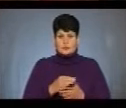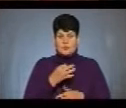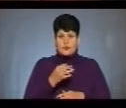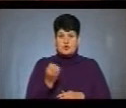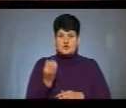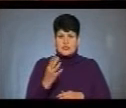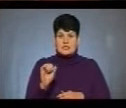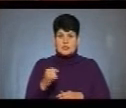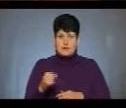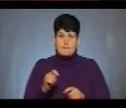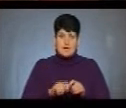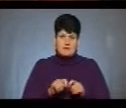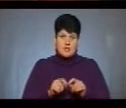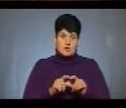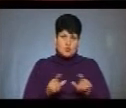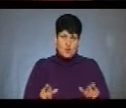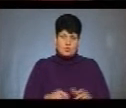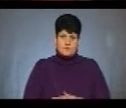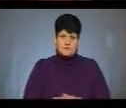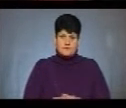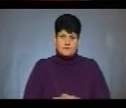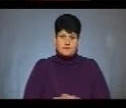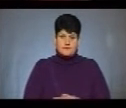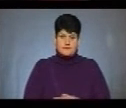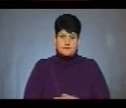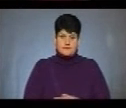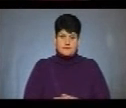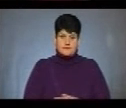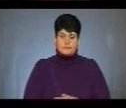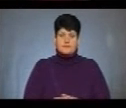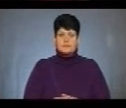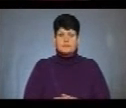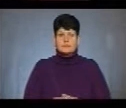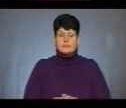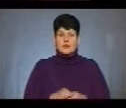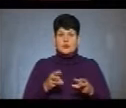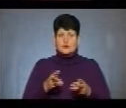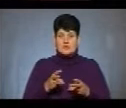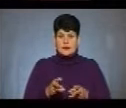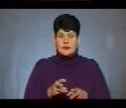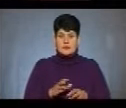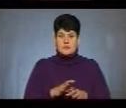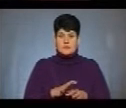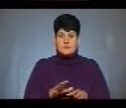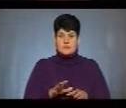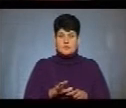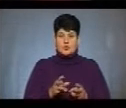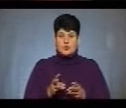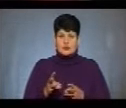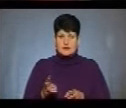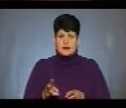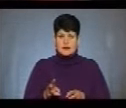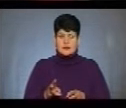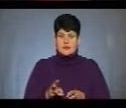14 серпня перевіряла цю школу. Котельня не була готова до навчального року, в котельні не був